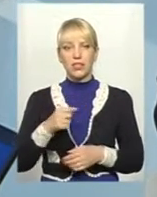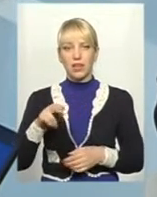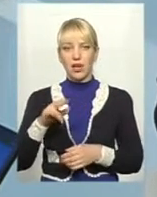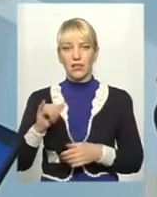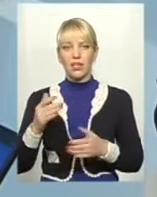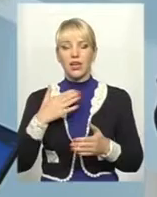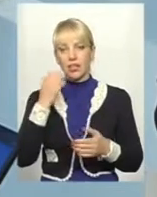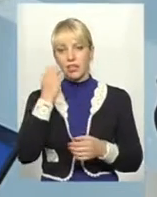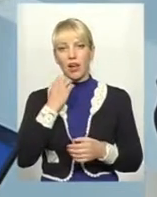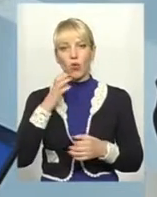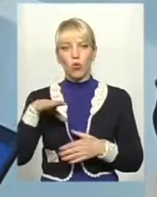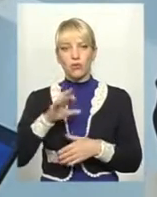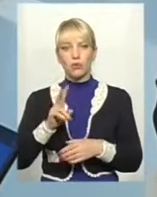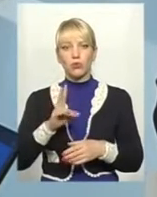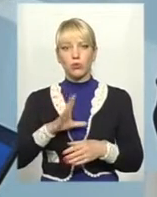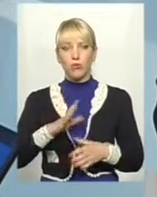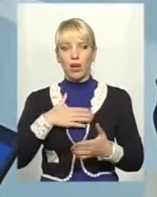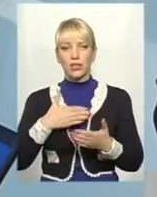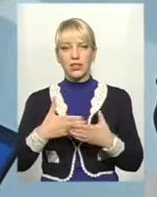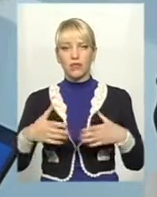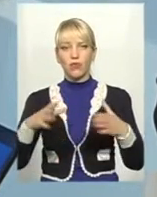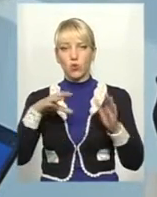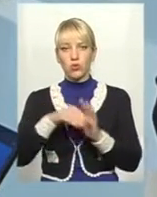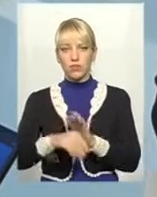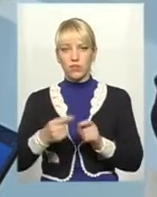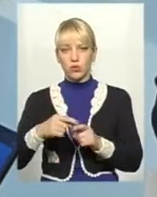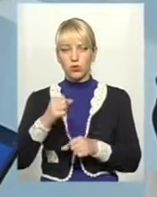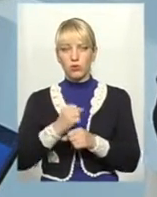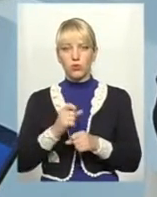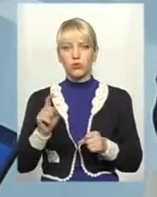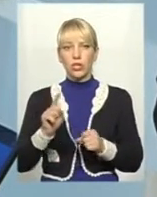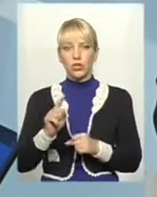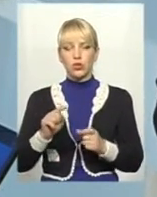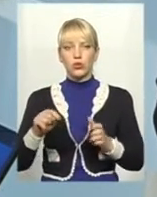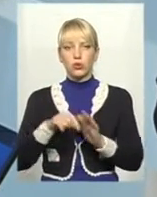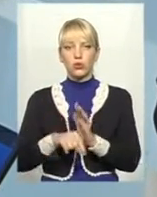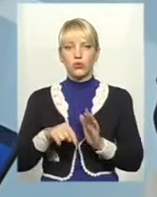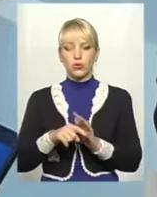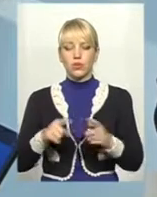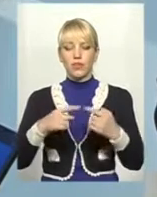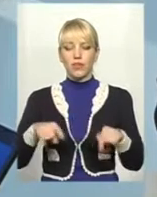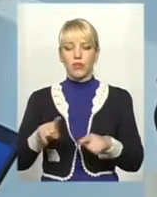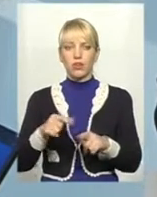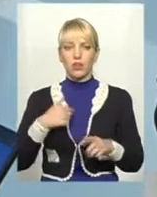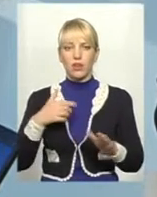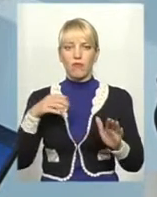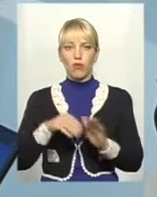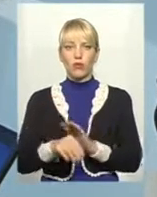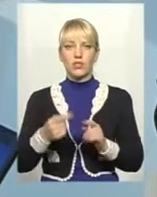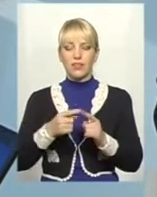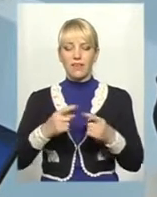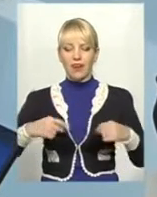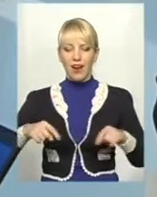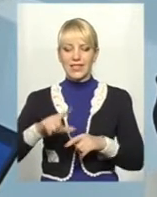які активно включилися в цю роботу. Що касається фракції, до якої я безпосередньо вхожу, це фракція за конкретні справи. По